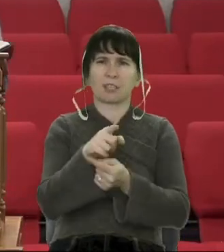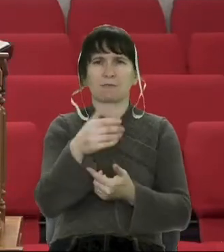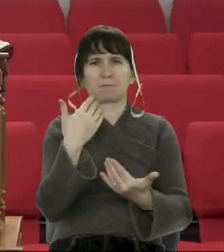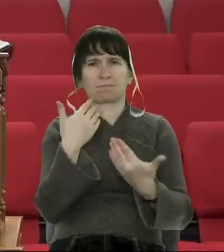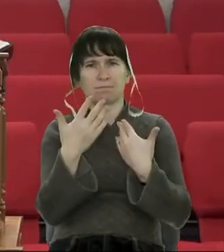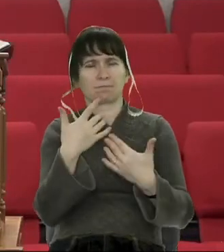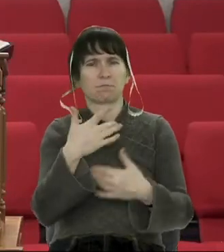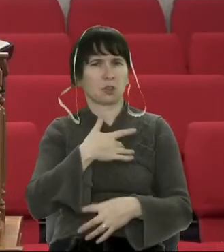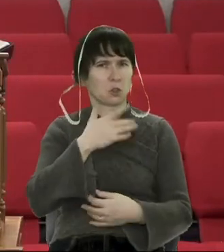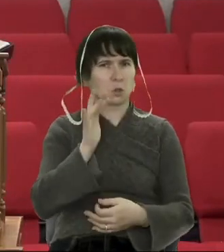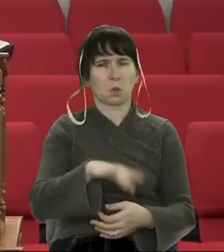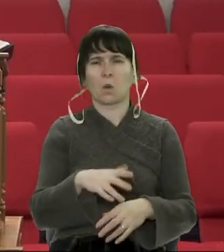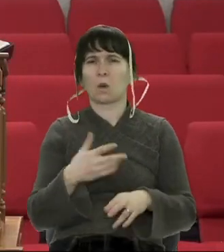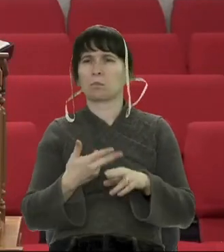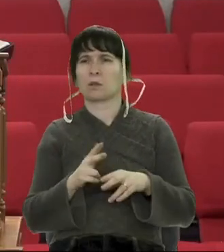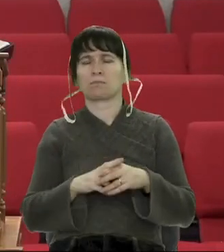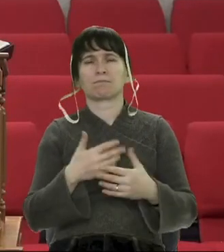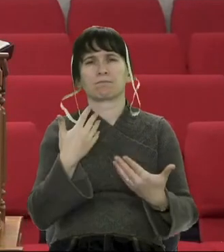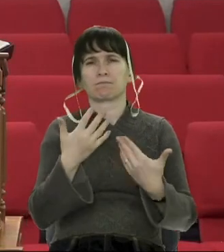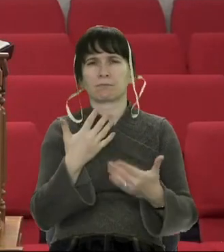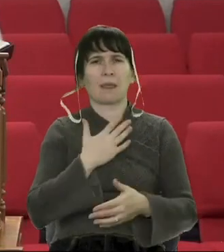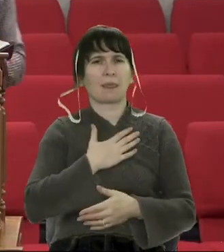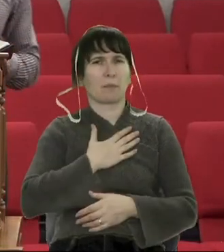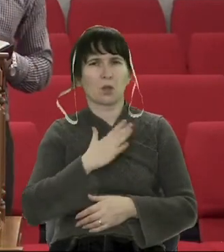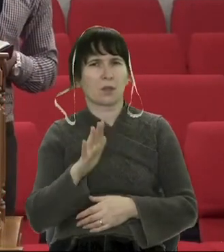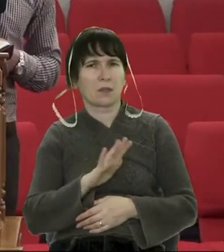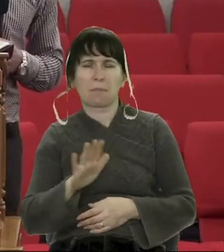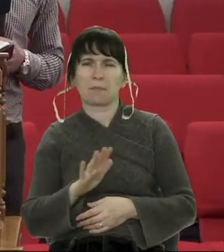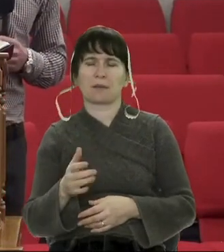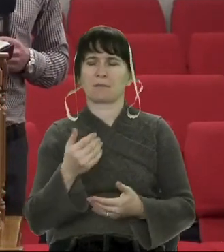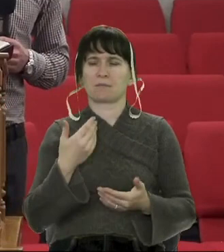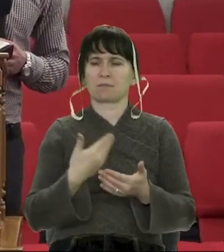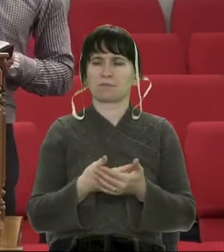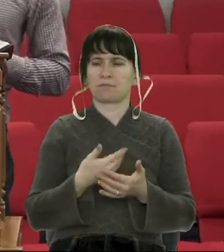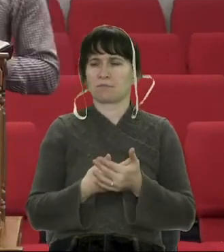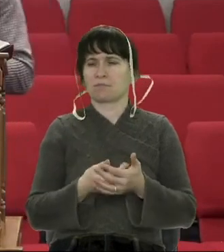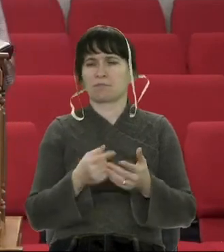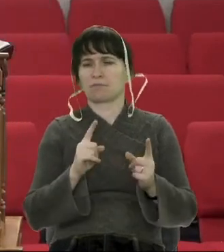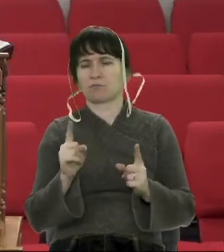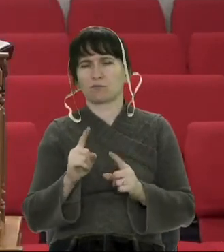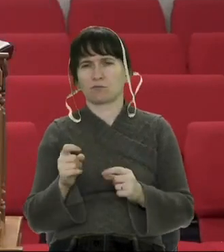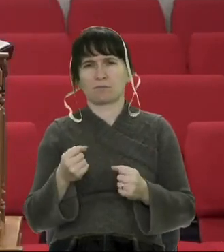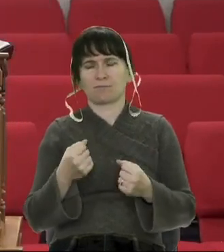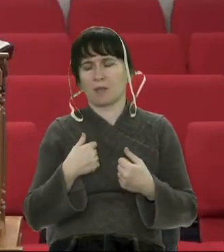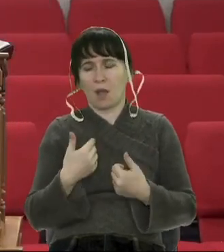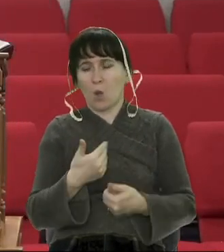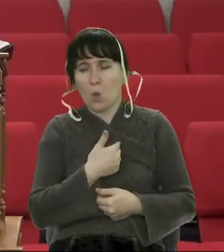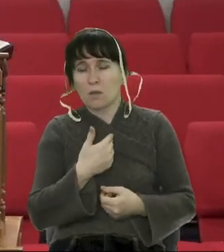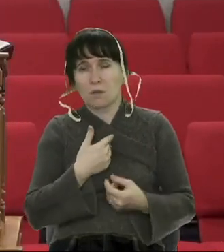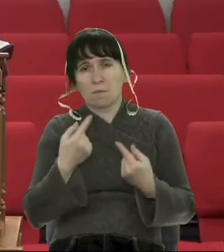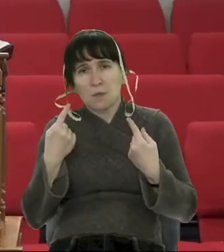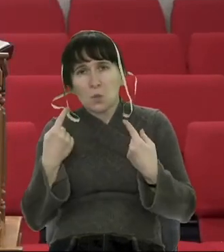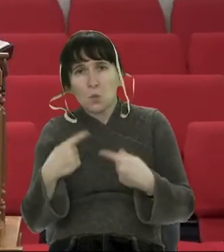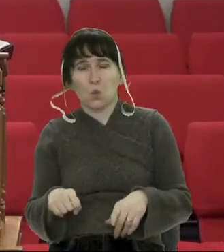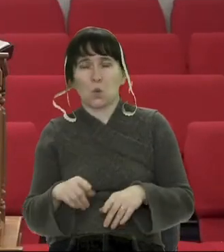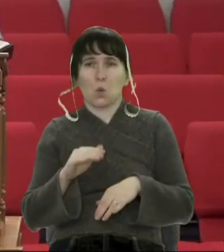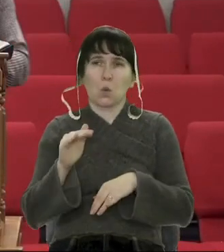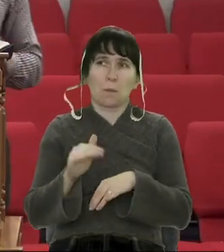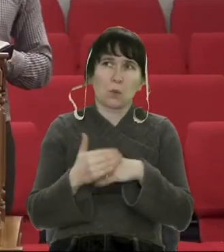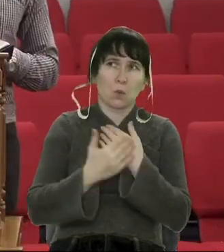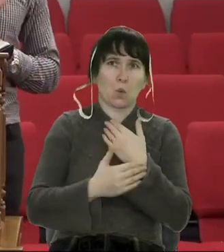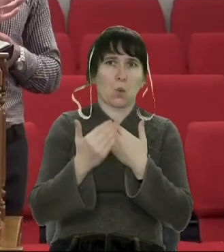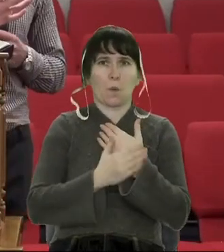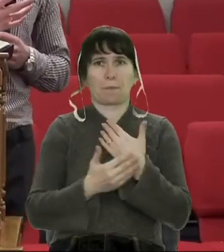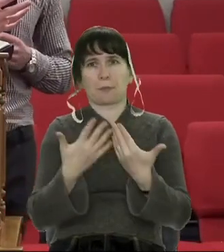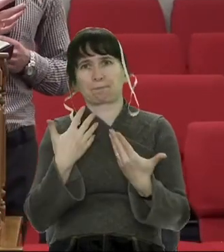От ми можемо зустрічатися з людьми, які нам говорять речі, які ми зовсім інші речі хотіли б чути. Ну, хіба ми чуємо,